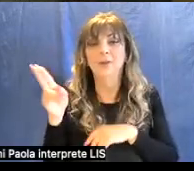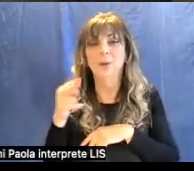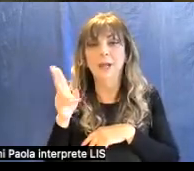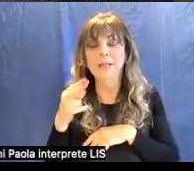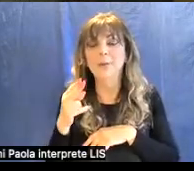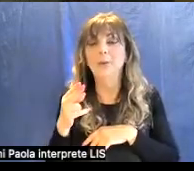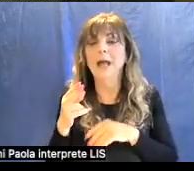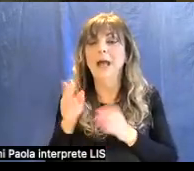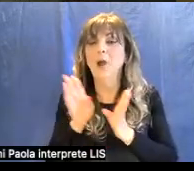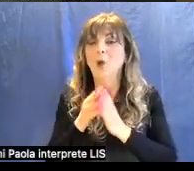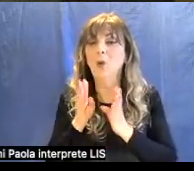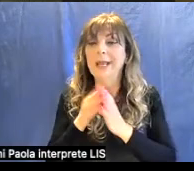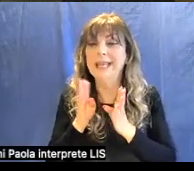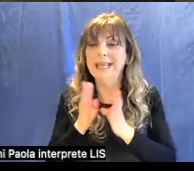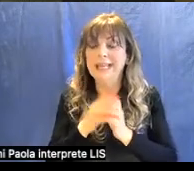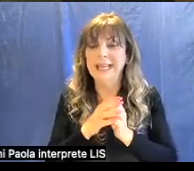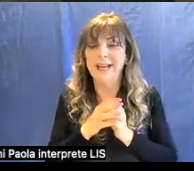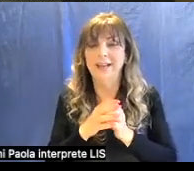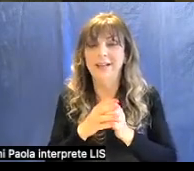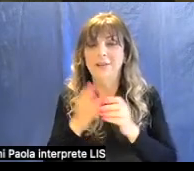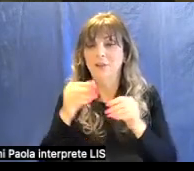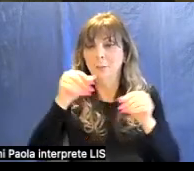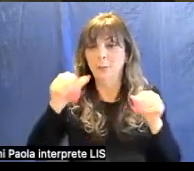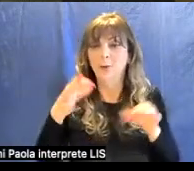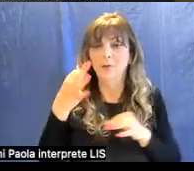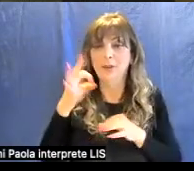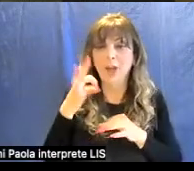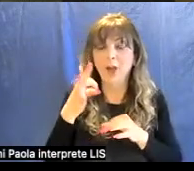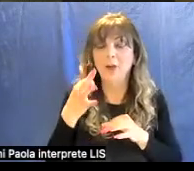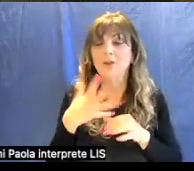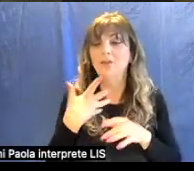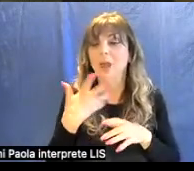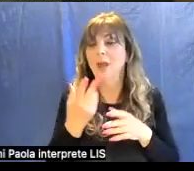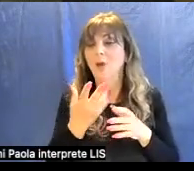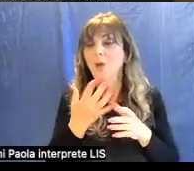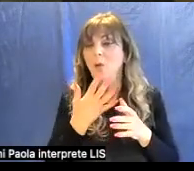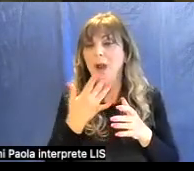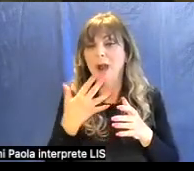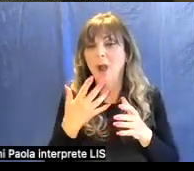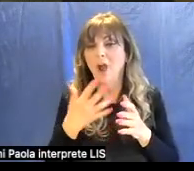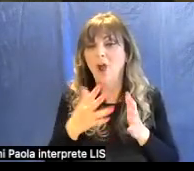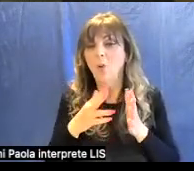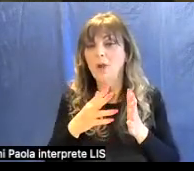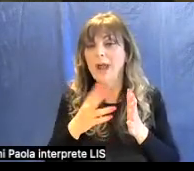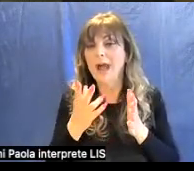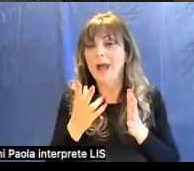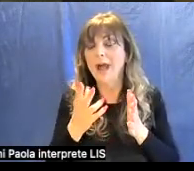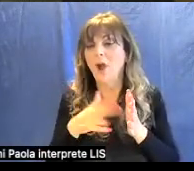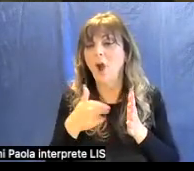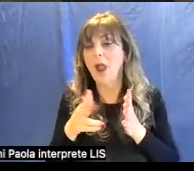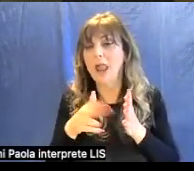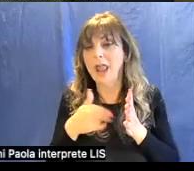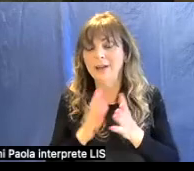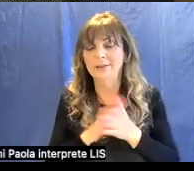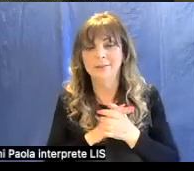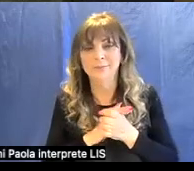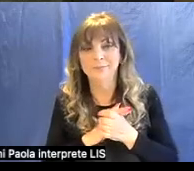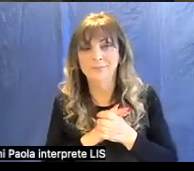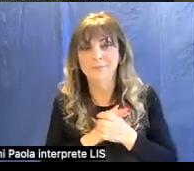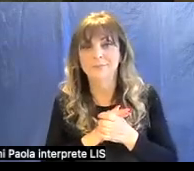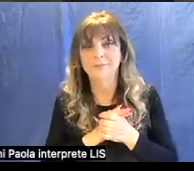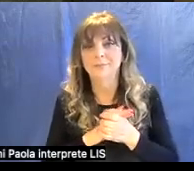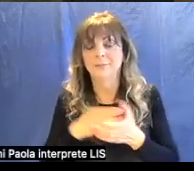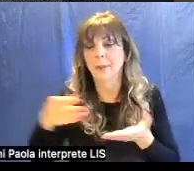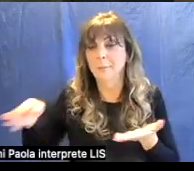conchiglia quindi realizzata con polvere d'oro con un legante quindi direttamente con il pennello si